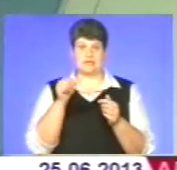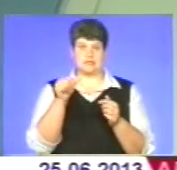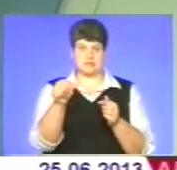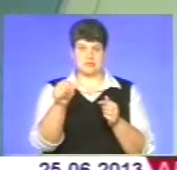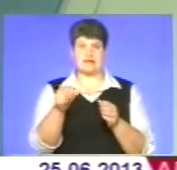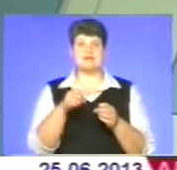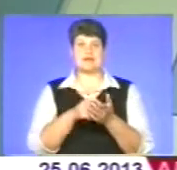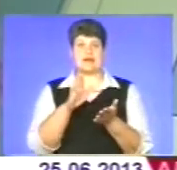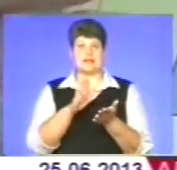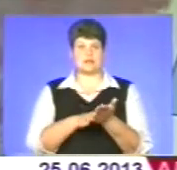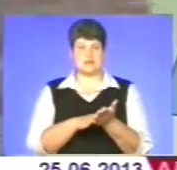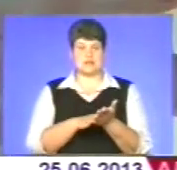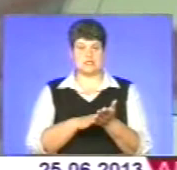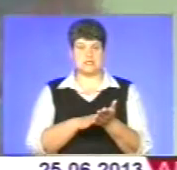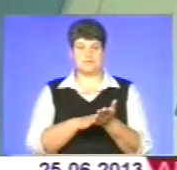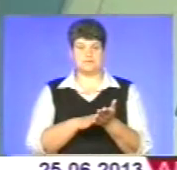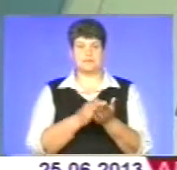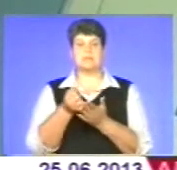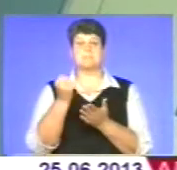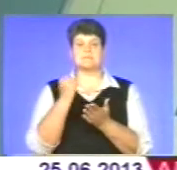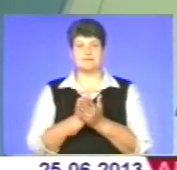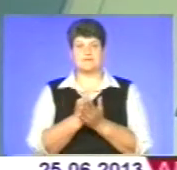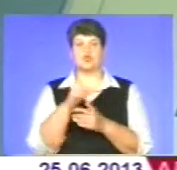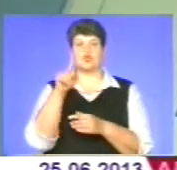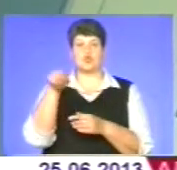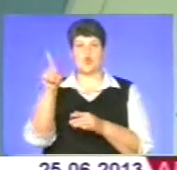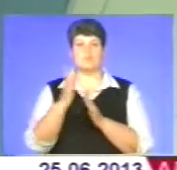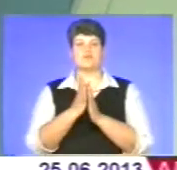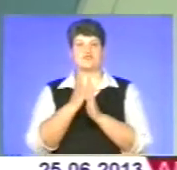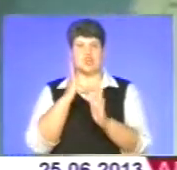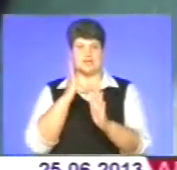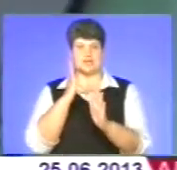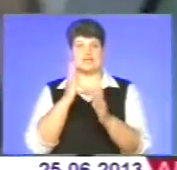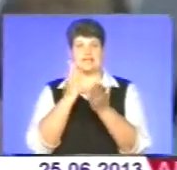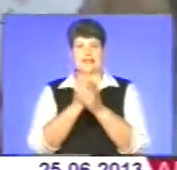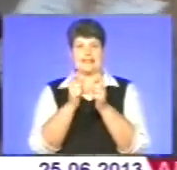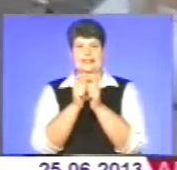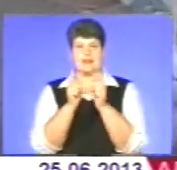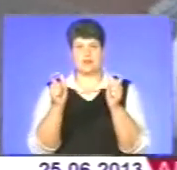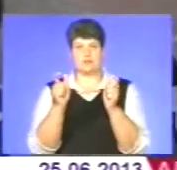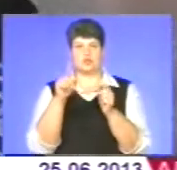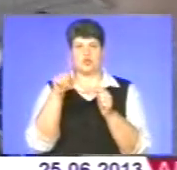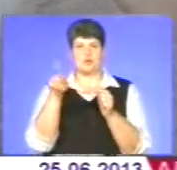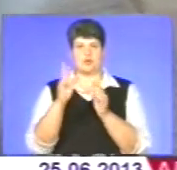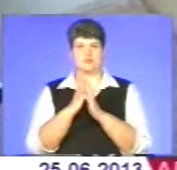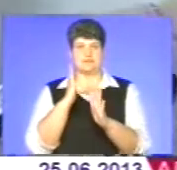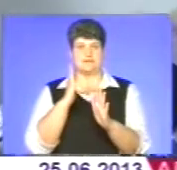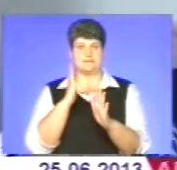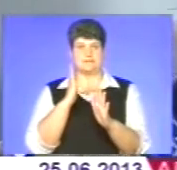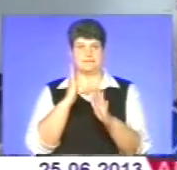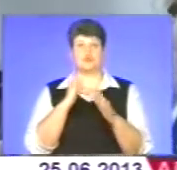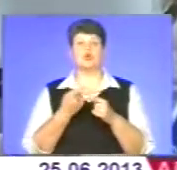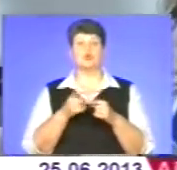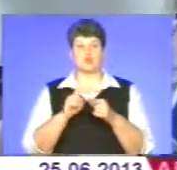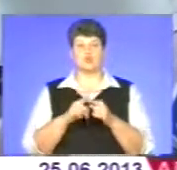«Зареєструватися», підтверджуючи номер в черзі, у неї з'являється талончик з номером черги. Відповідно до